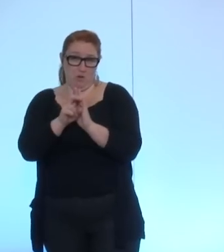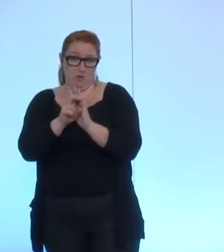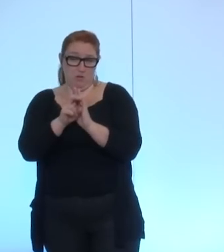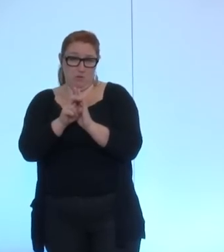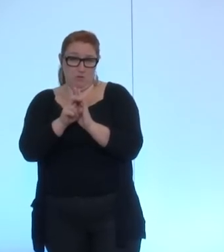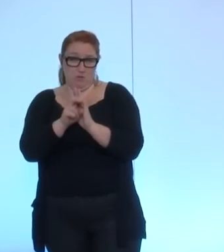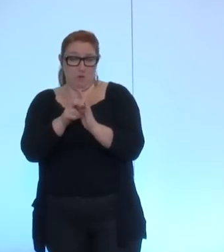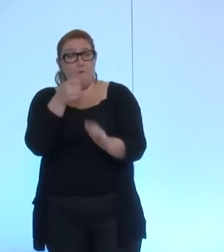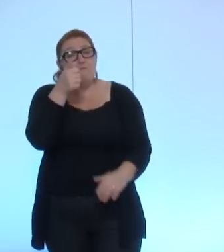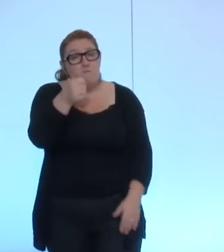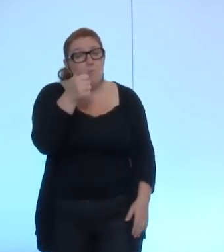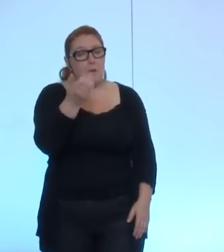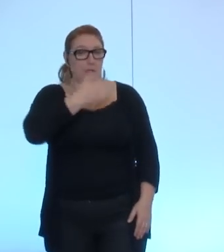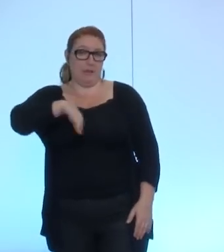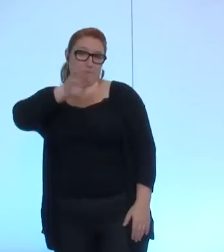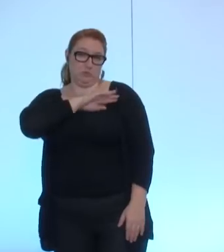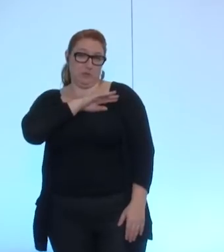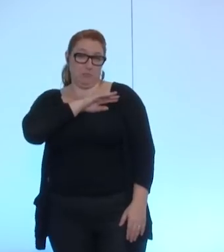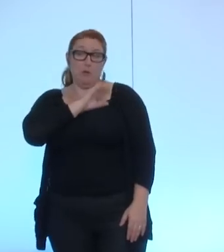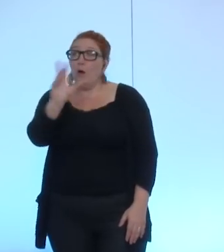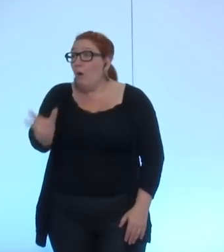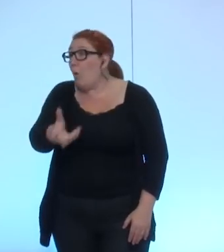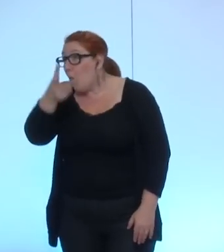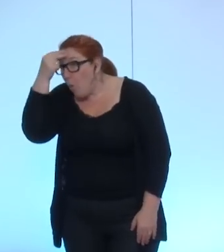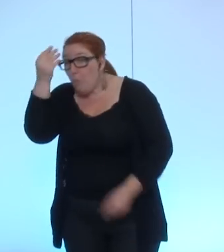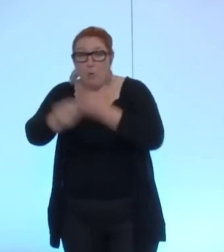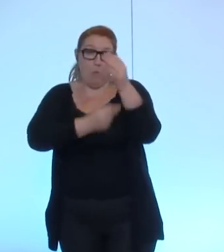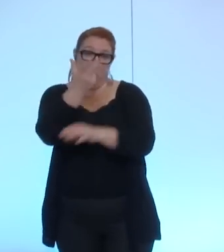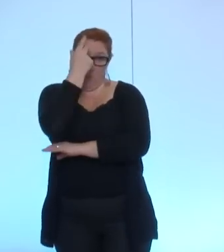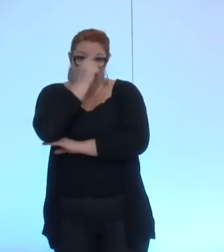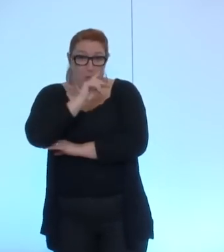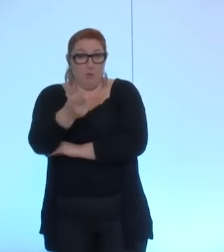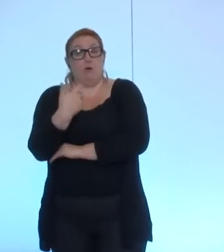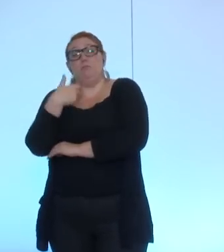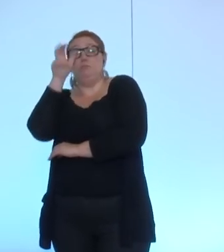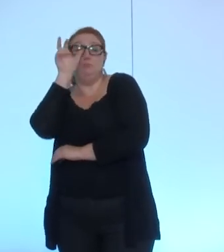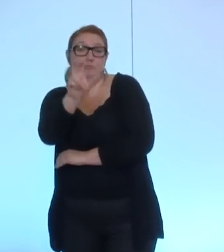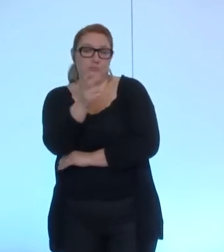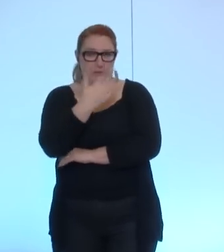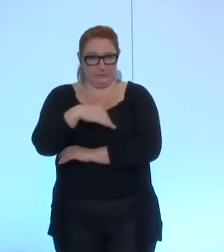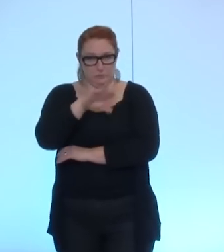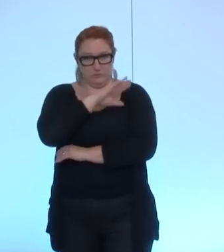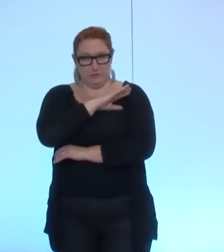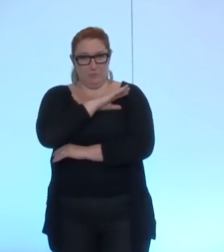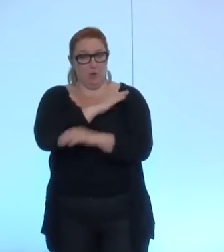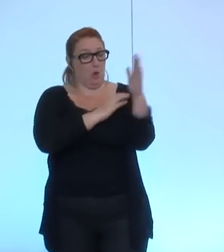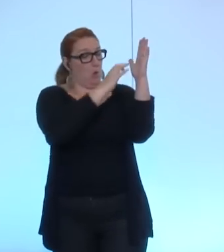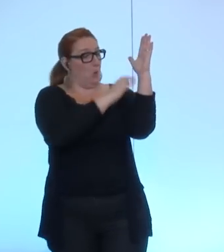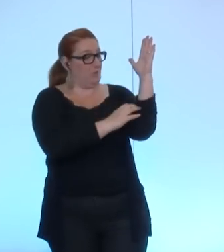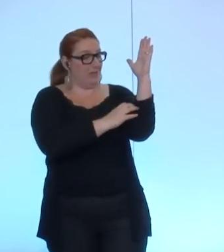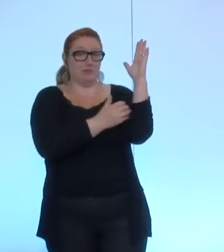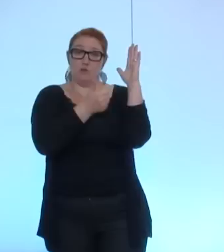compreniez ou pas entendez que ce texte que vous proposez